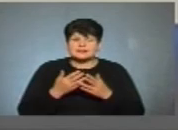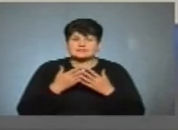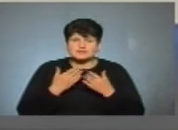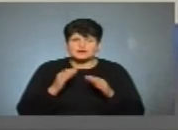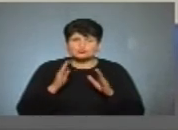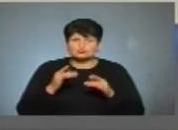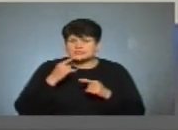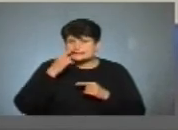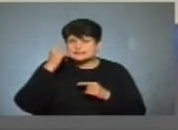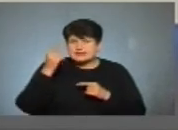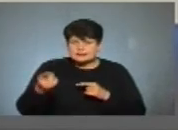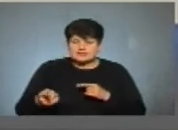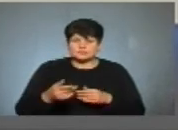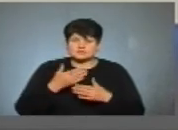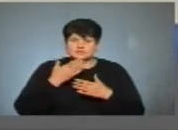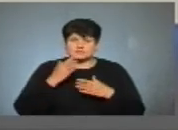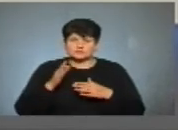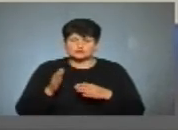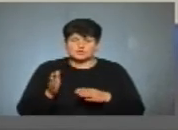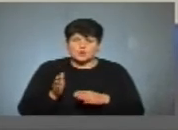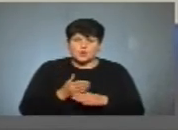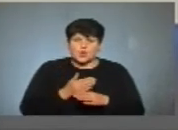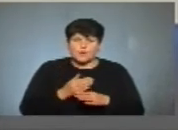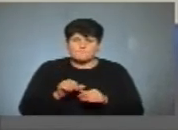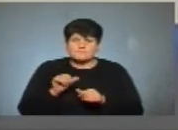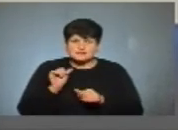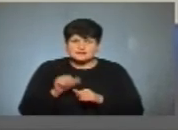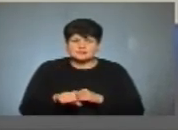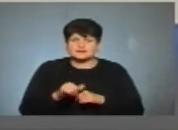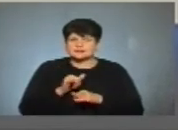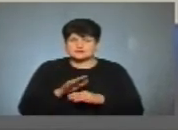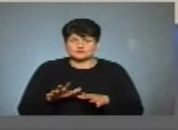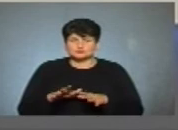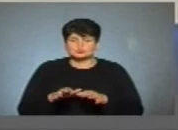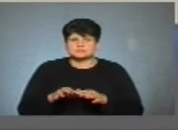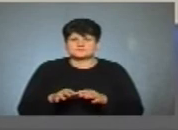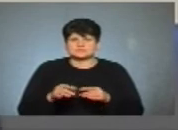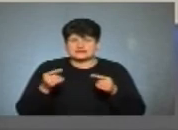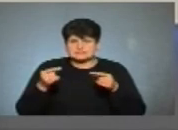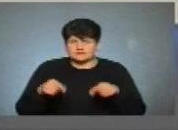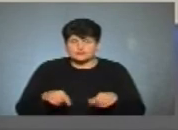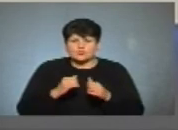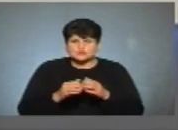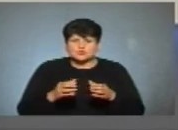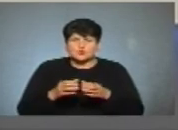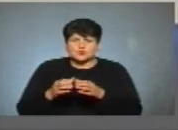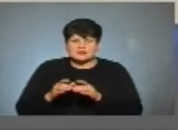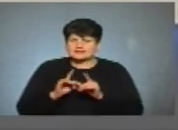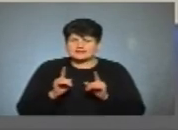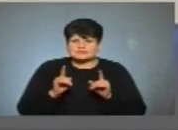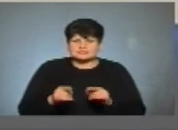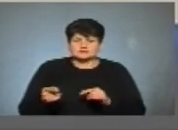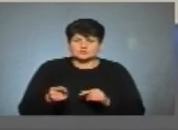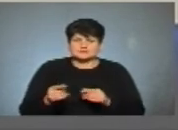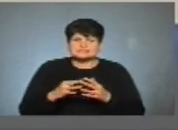бути десь там далеко, не мають бути обділені, не мають бути занедбані. кожній громаді, не тільки в Тернопільській, села, які